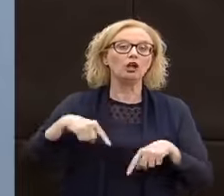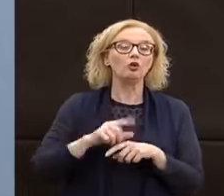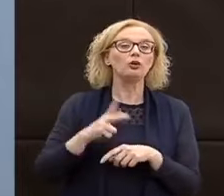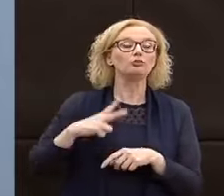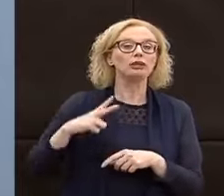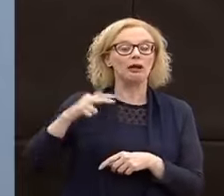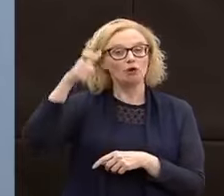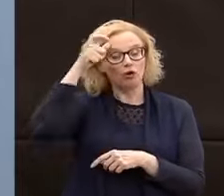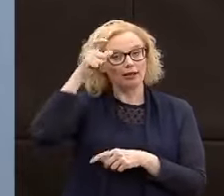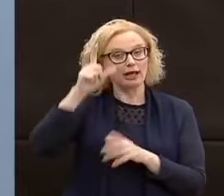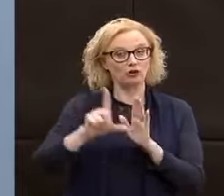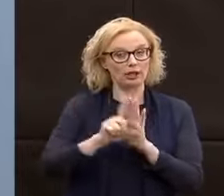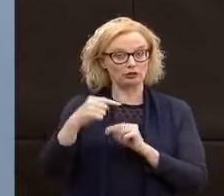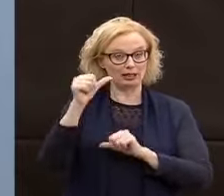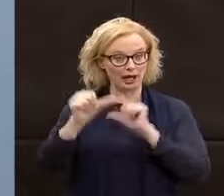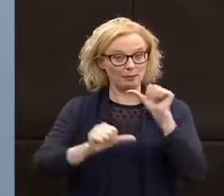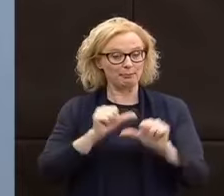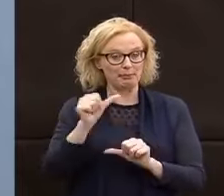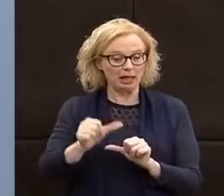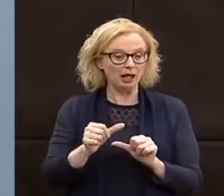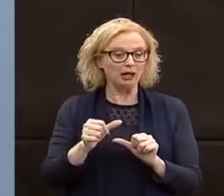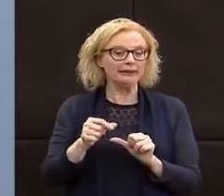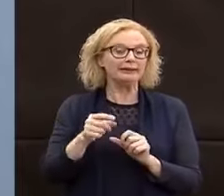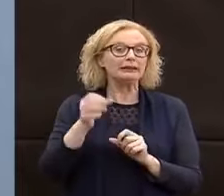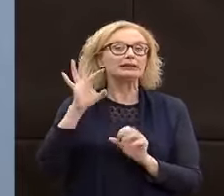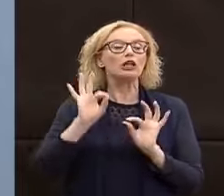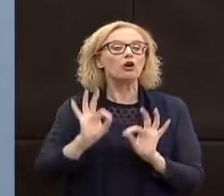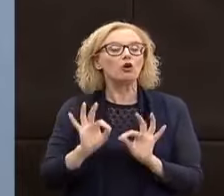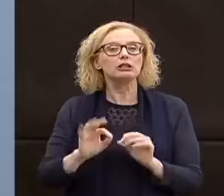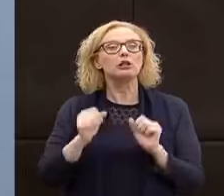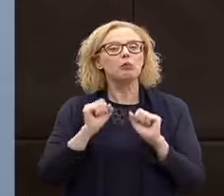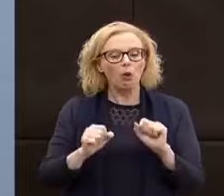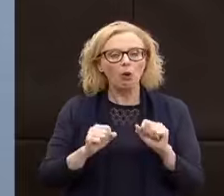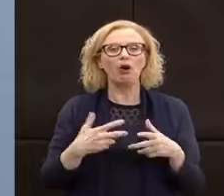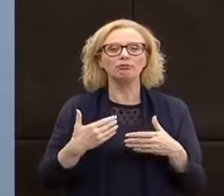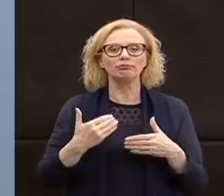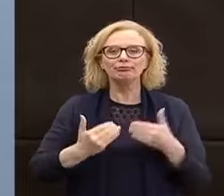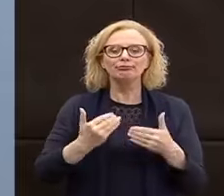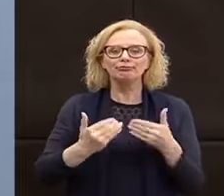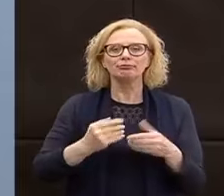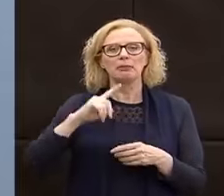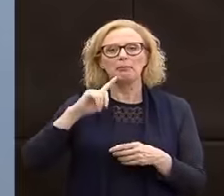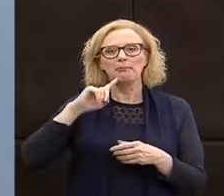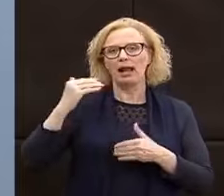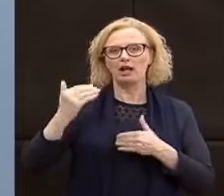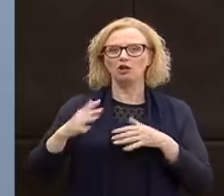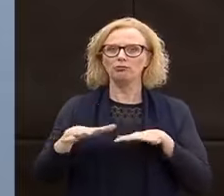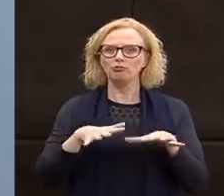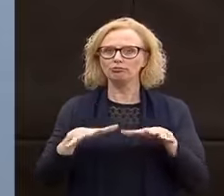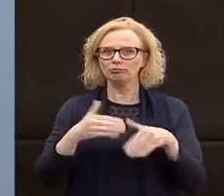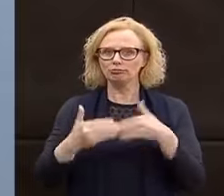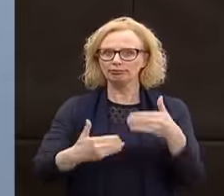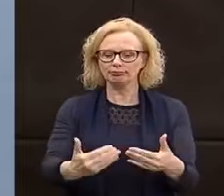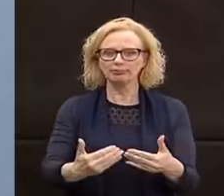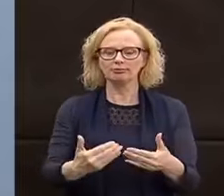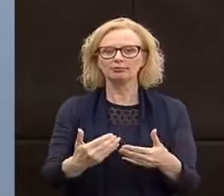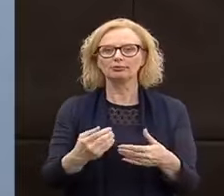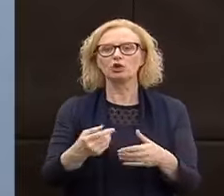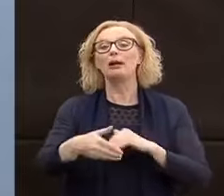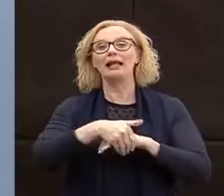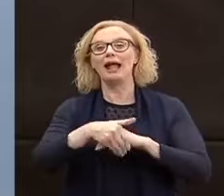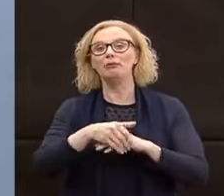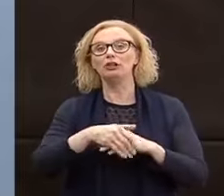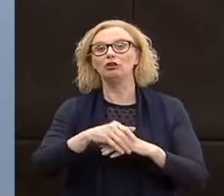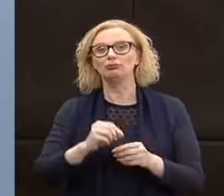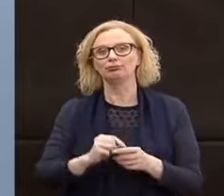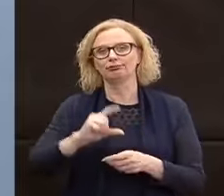legge, avremo maggiori possibilità di manovra e quindi la possibilità di ricorrere ad una quota maggiore di debito. Ma se